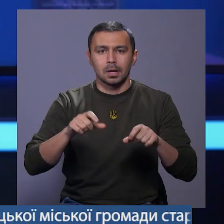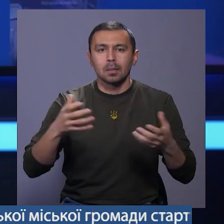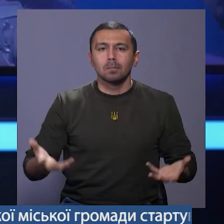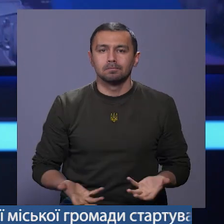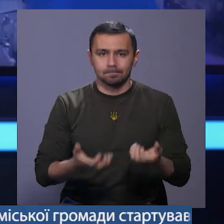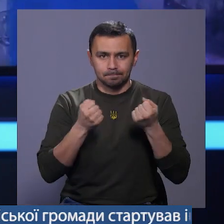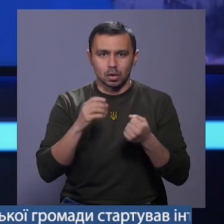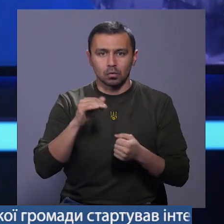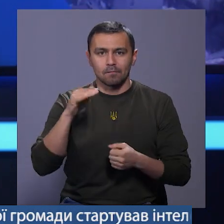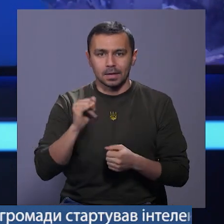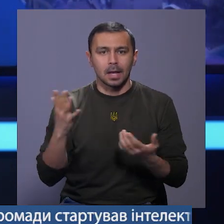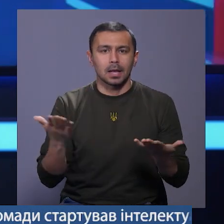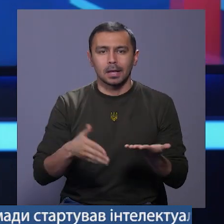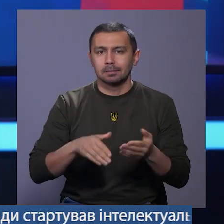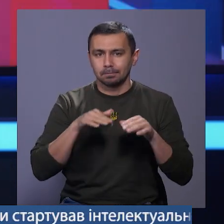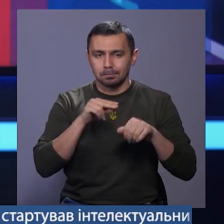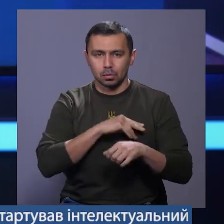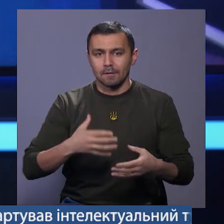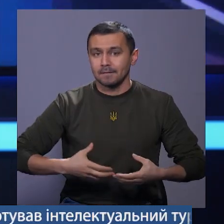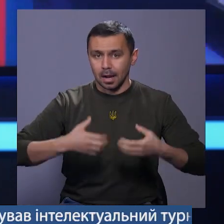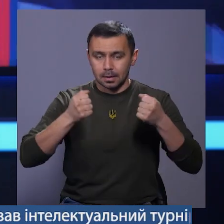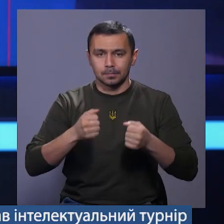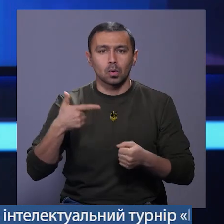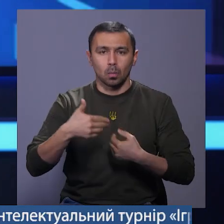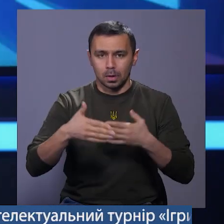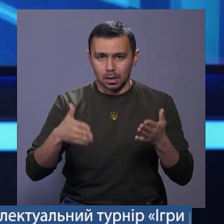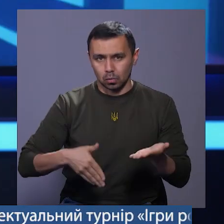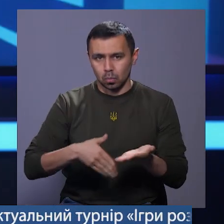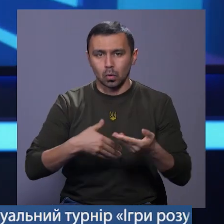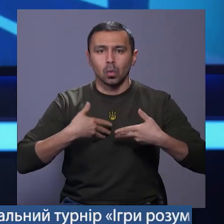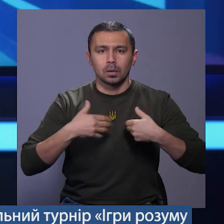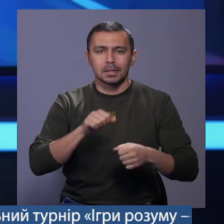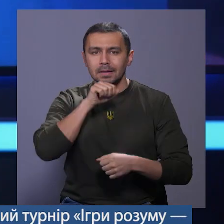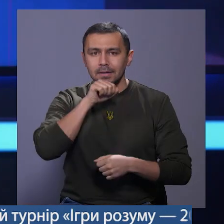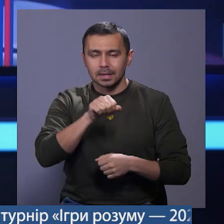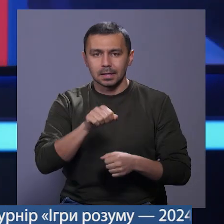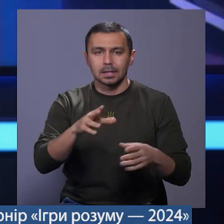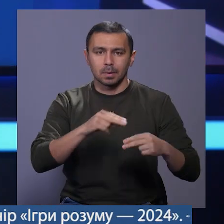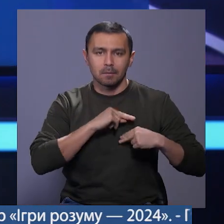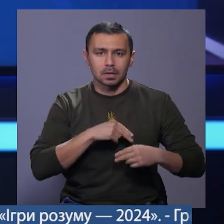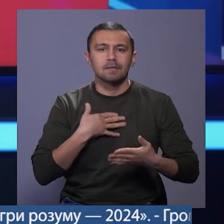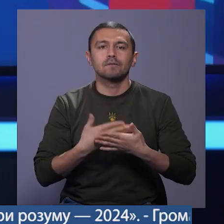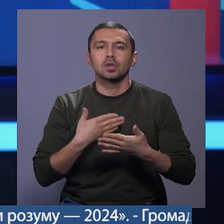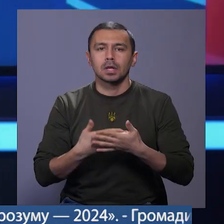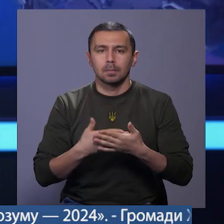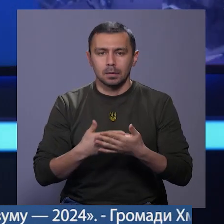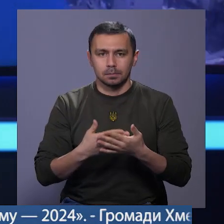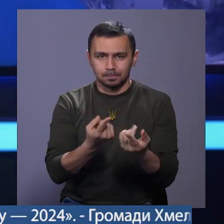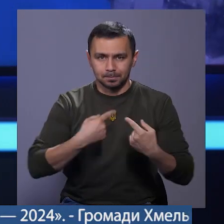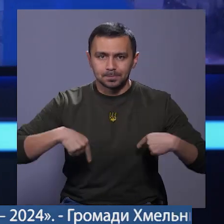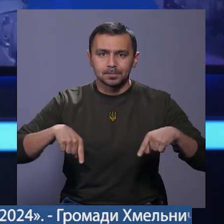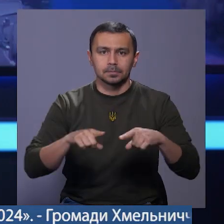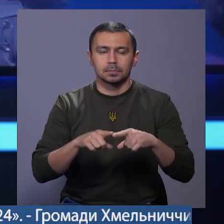Project Sophie, який діє у Кельні. Гуманітарну допомогу отримали завдяки співпраці з волонтерами громадської